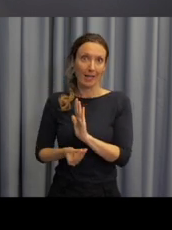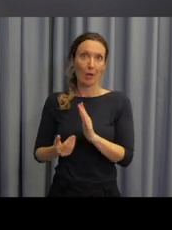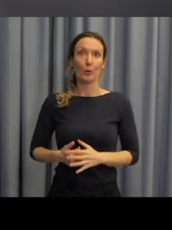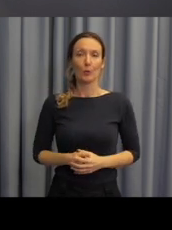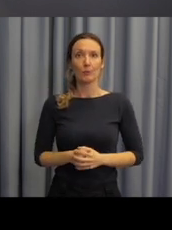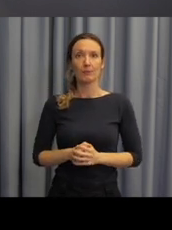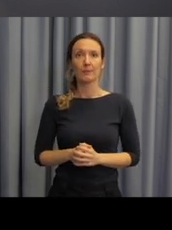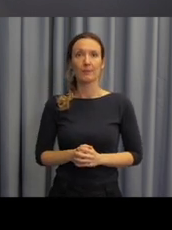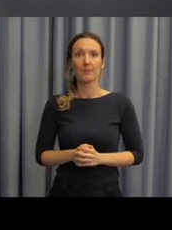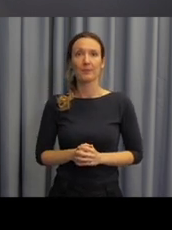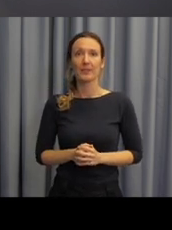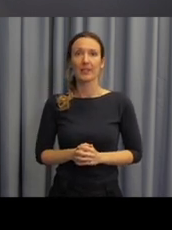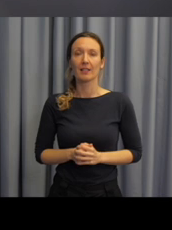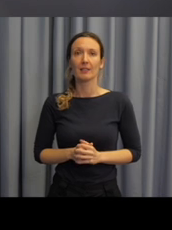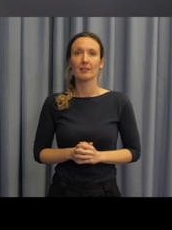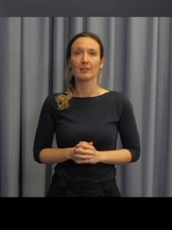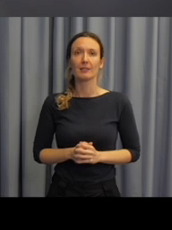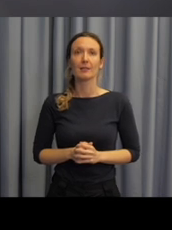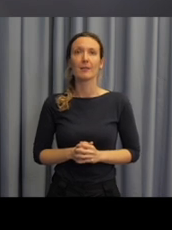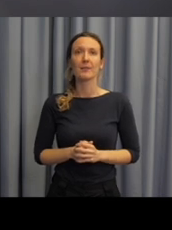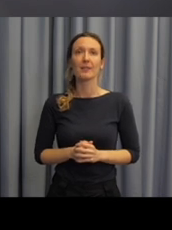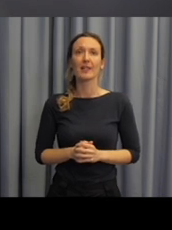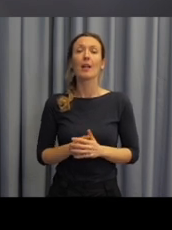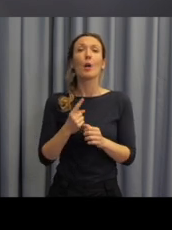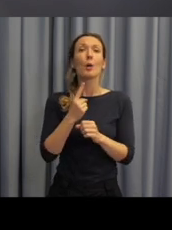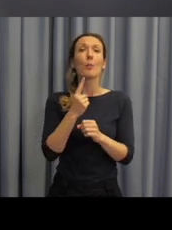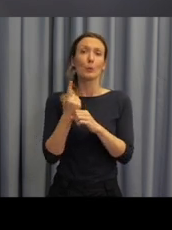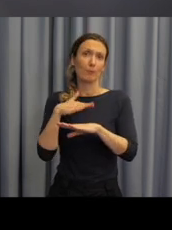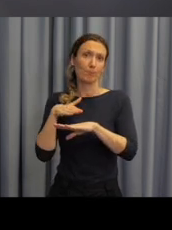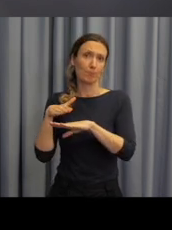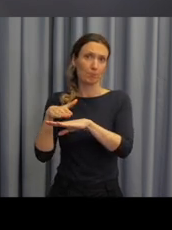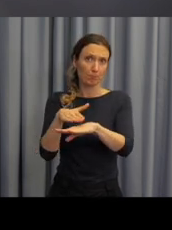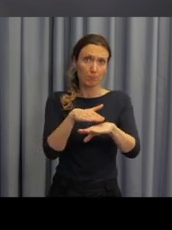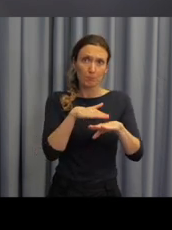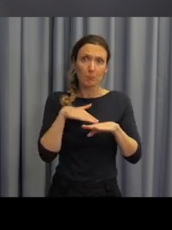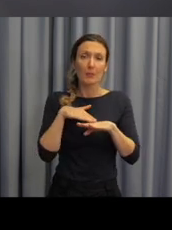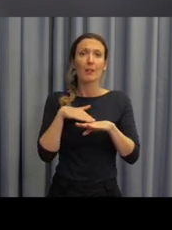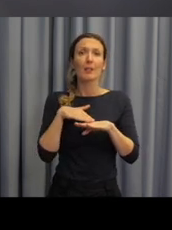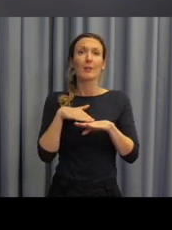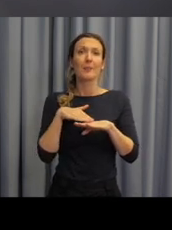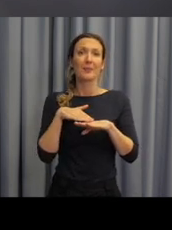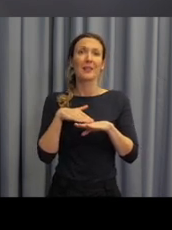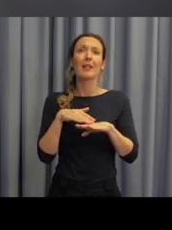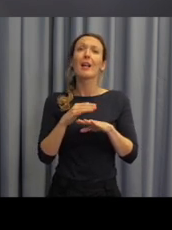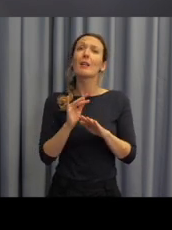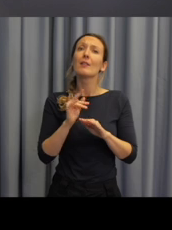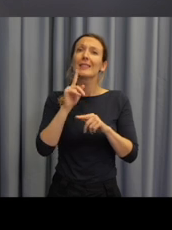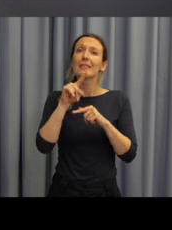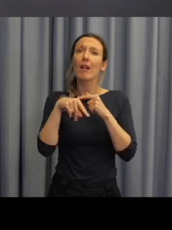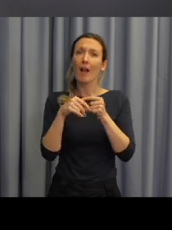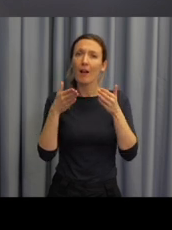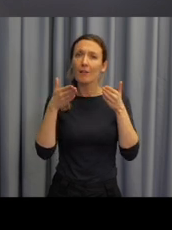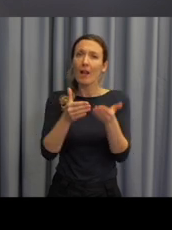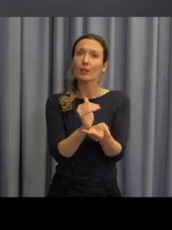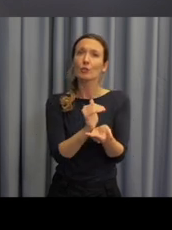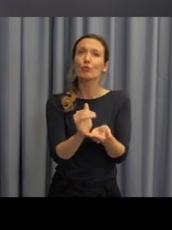jenom předeslat něco, s čím vás budou seznamovat kolegyně v průběhu celého webináře a to s tou cílovou skupinou, na kterou jsme